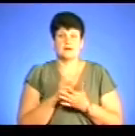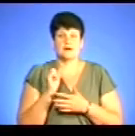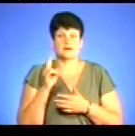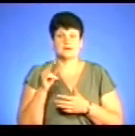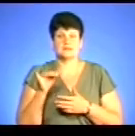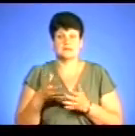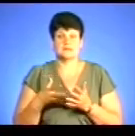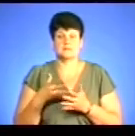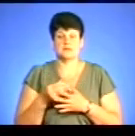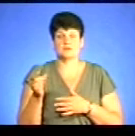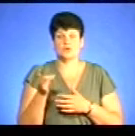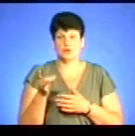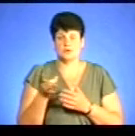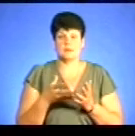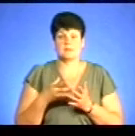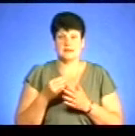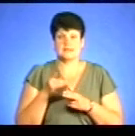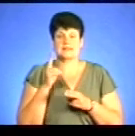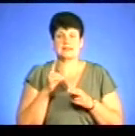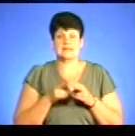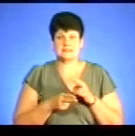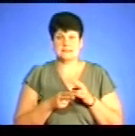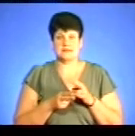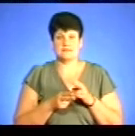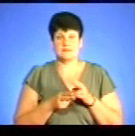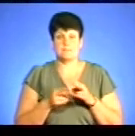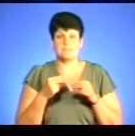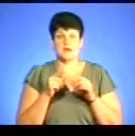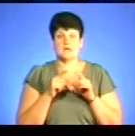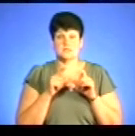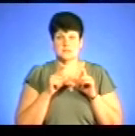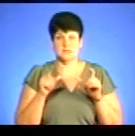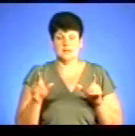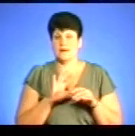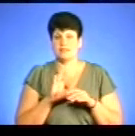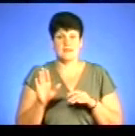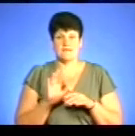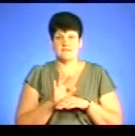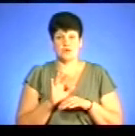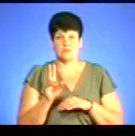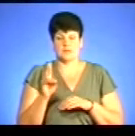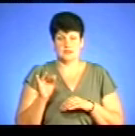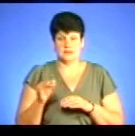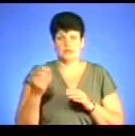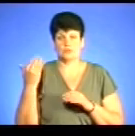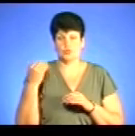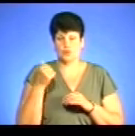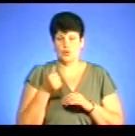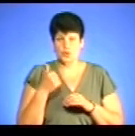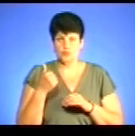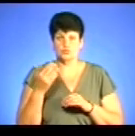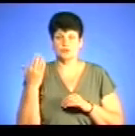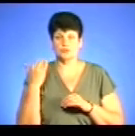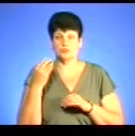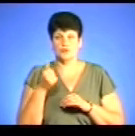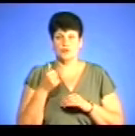сплачуються з розвитку, які сплачують кінцеві, які сплачують магазини, а не виробники. І до минулого року, що в минулому